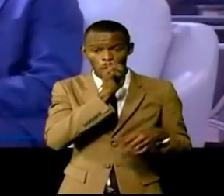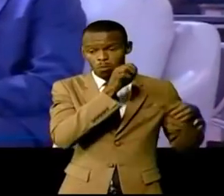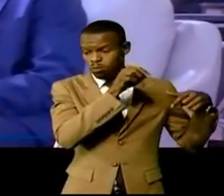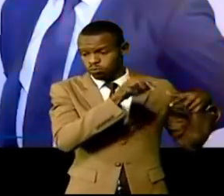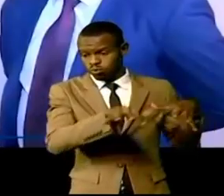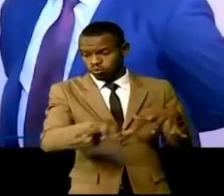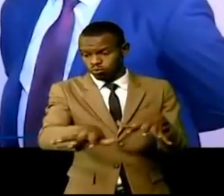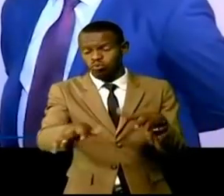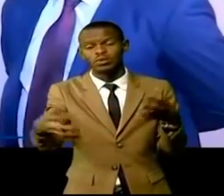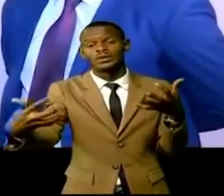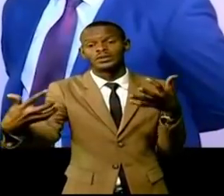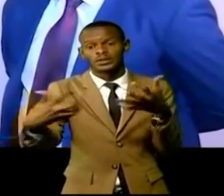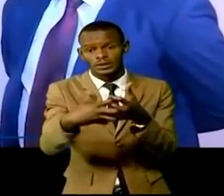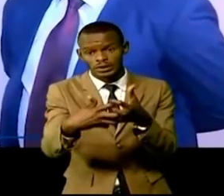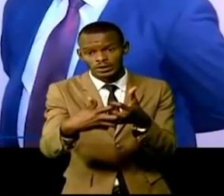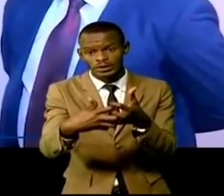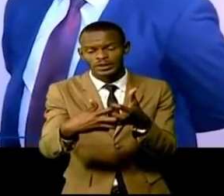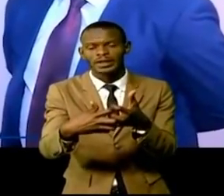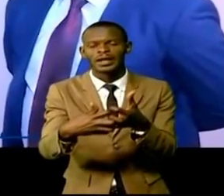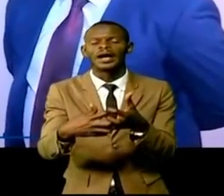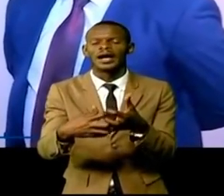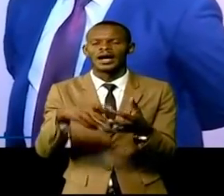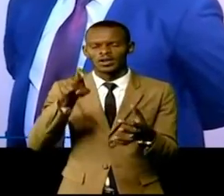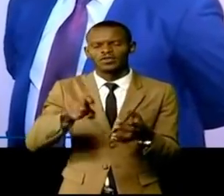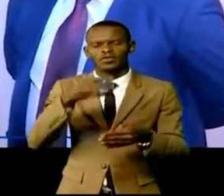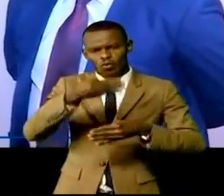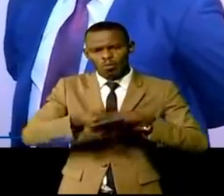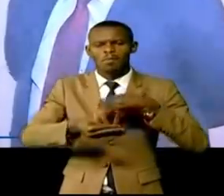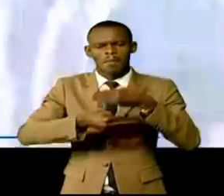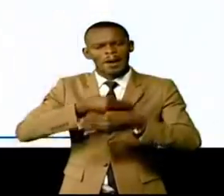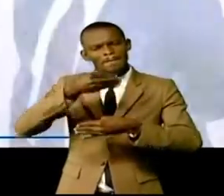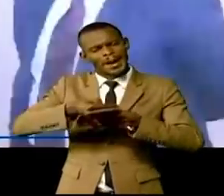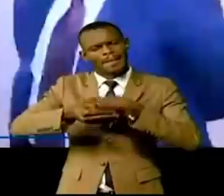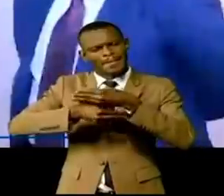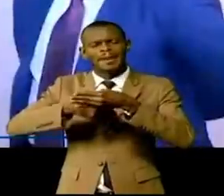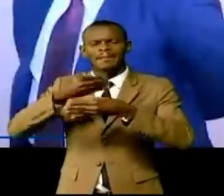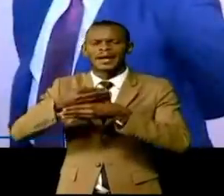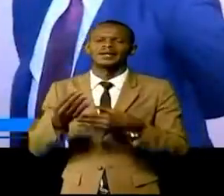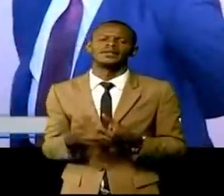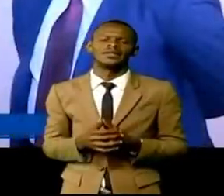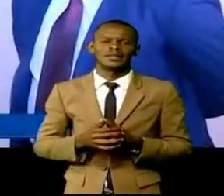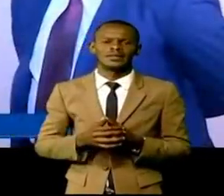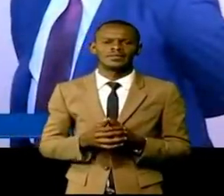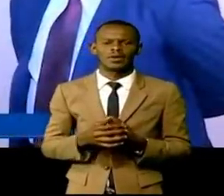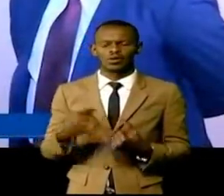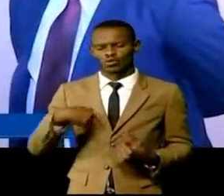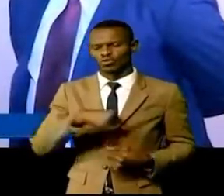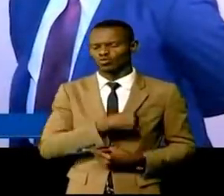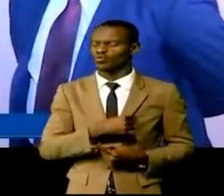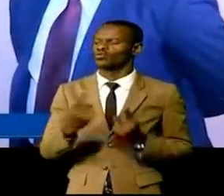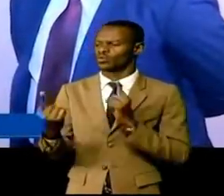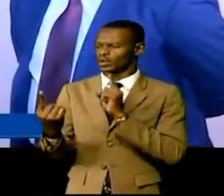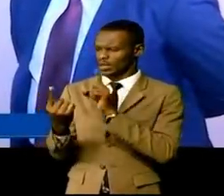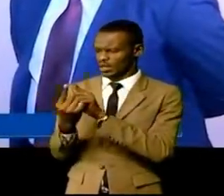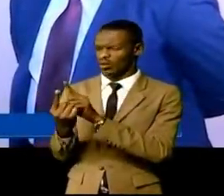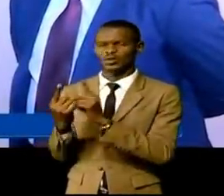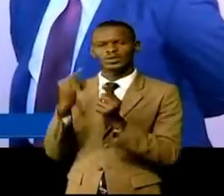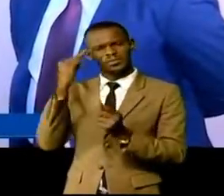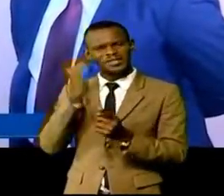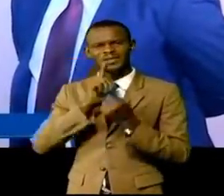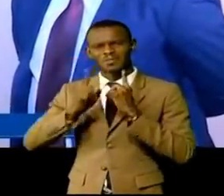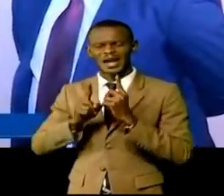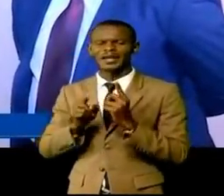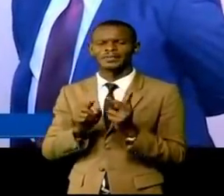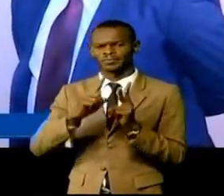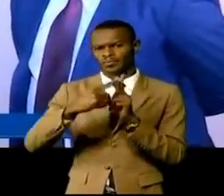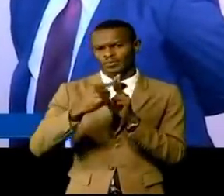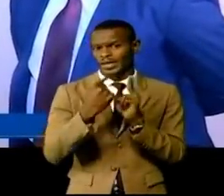avons pu aussi parler de notre projet FRIPT, est un